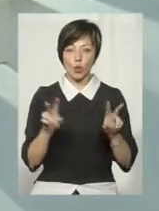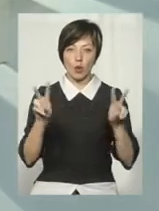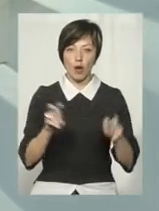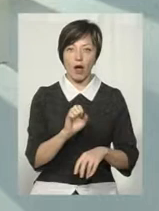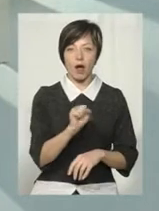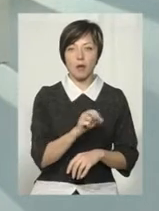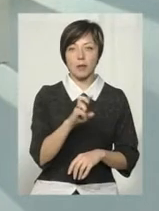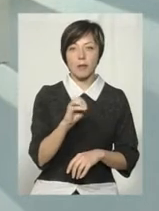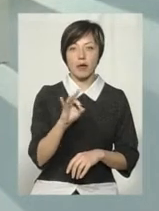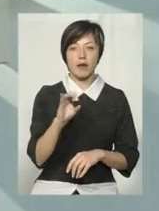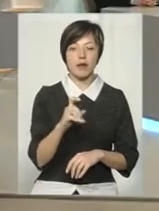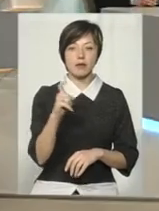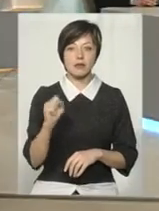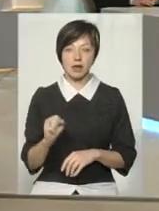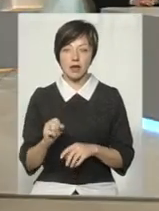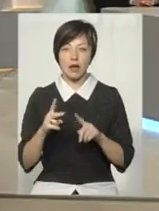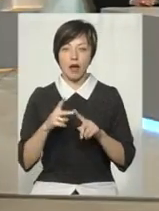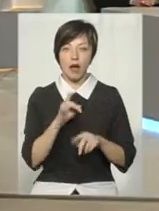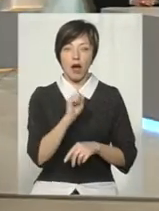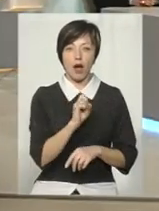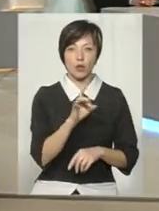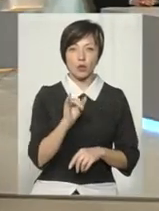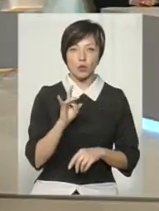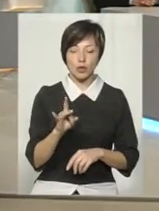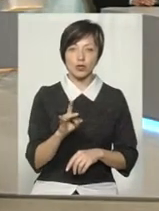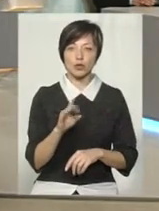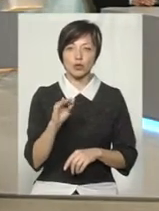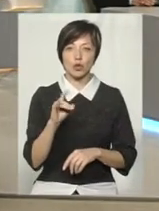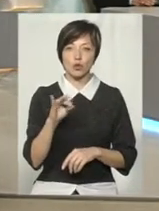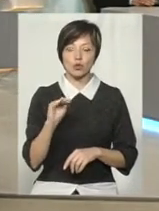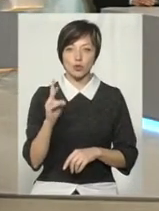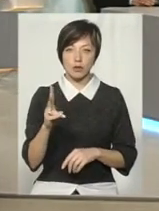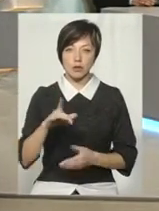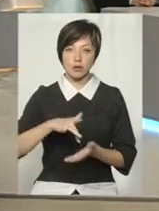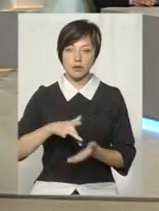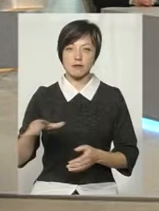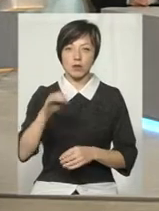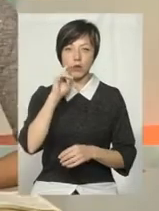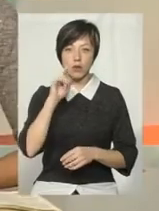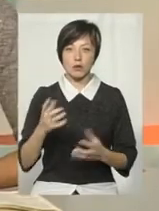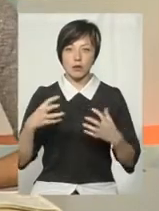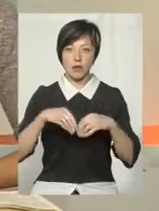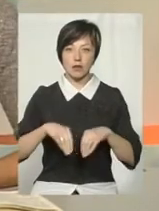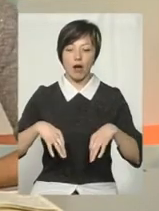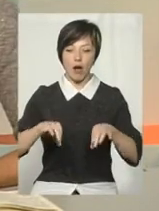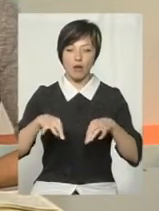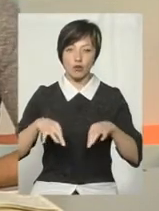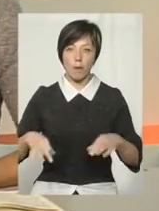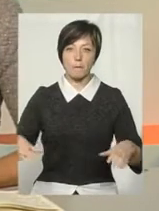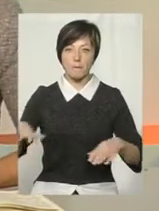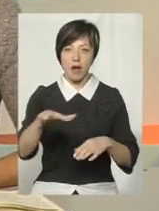та Артуром Сторожуком, керівником Хмельницького обласного осередку Всеукраїнського об'єднання «Автомайдан».